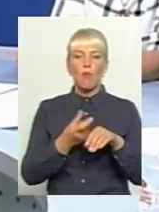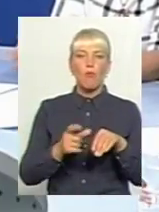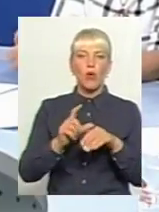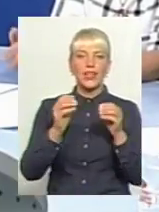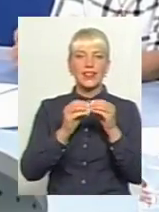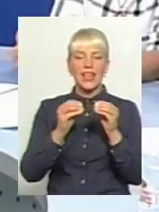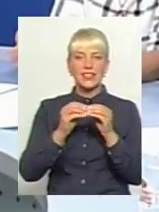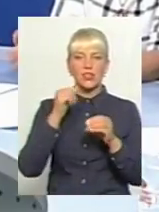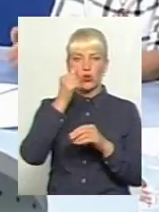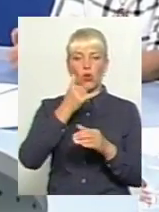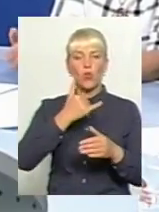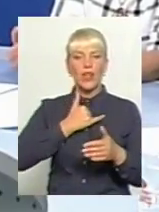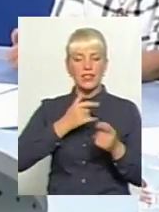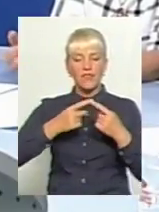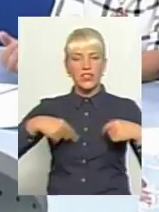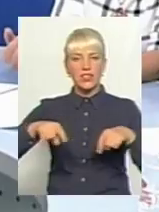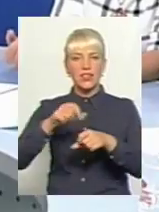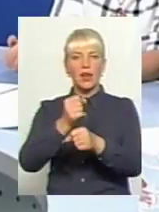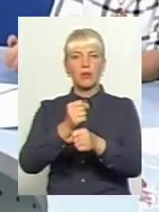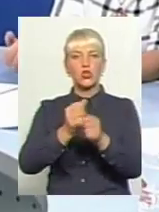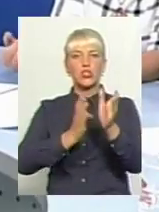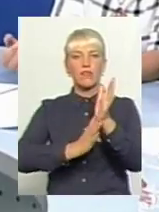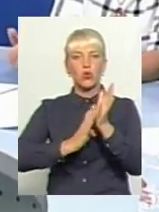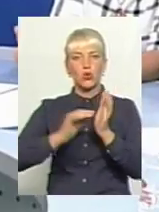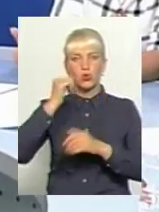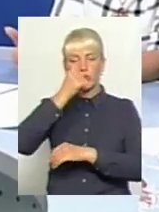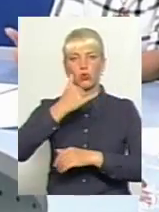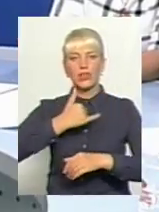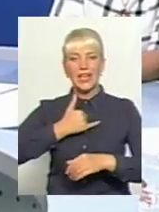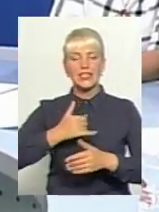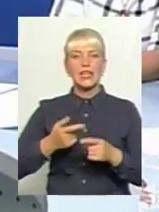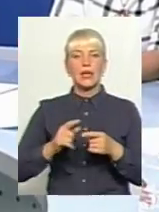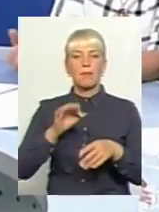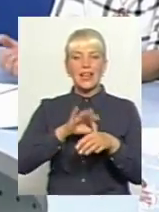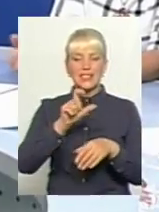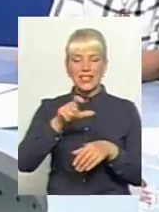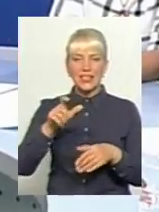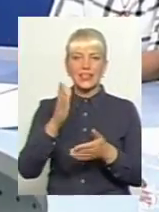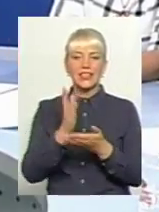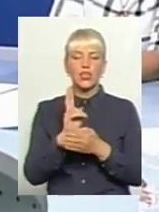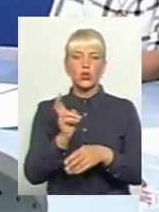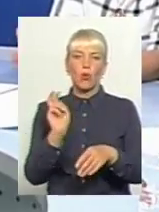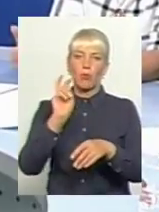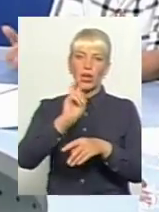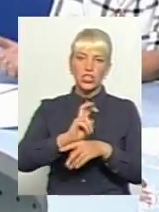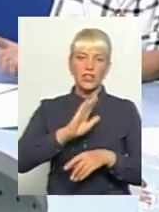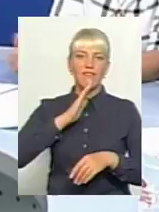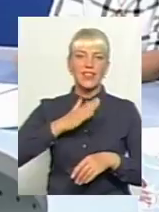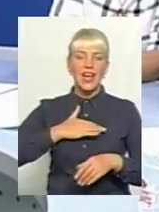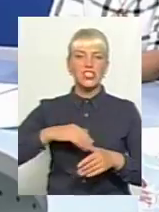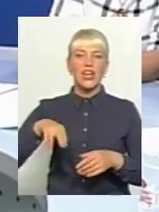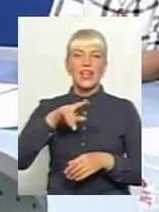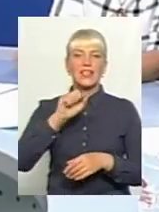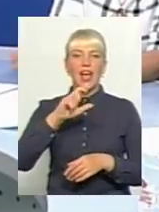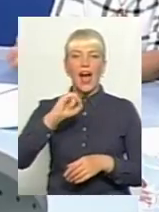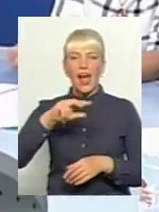року. Є пацієнти, які прийшли в діалізний наш центр, з дня його відкриття, і до сьогодні вони живуть. Мабуть, ці факти